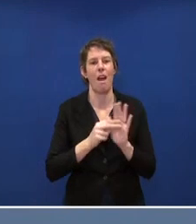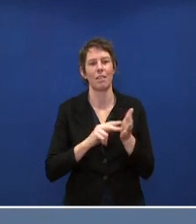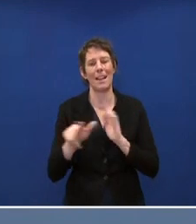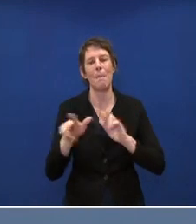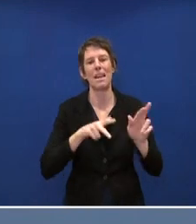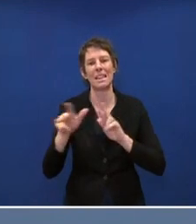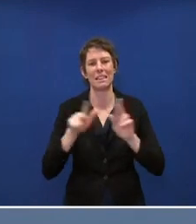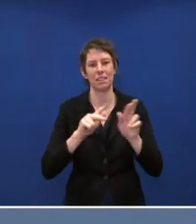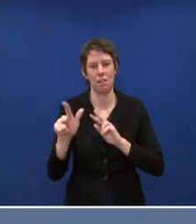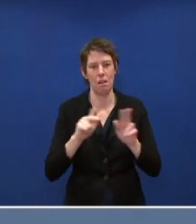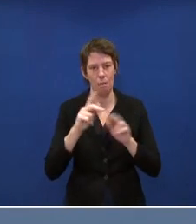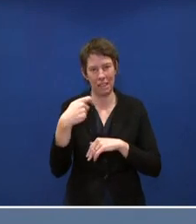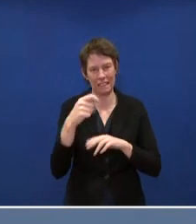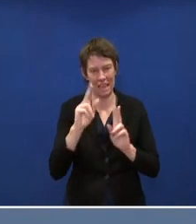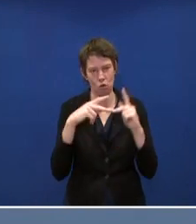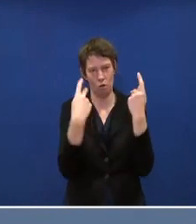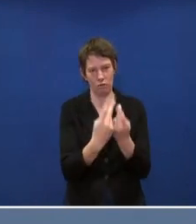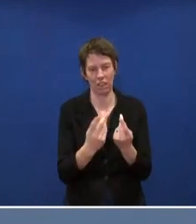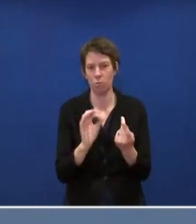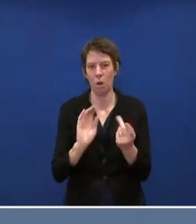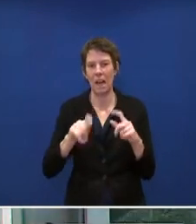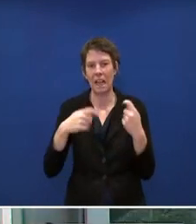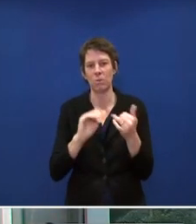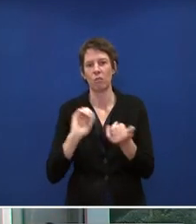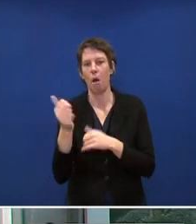Mindesterpräsidentenkonferenz und Ergebnissen kann ich jetzt hier nicht vorgreifen.